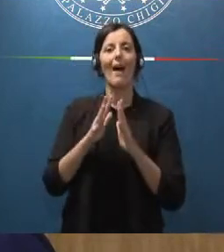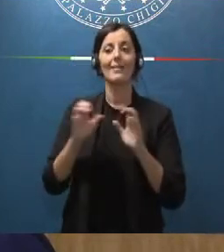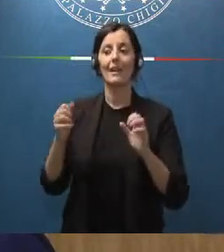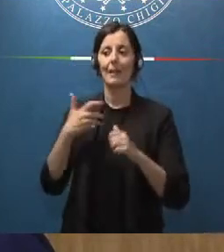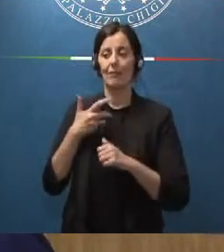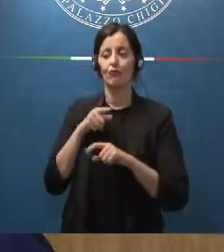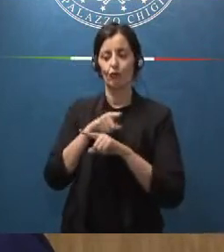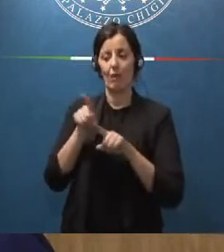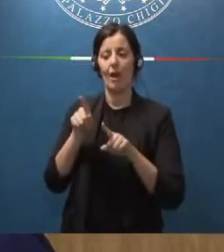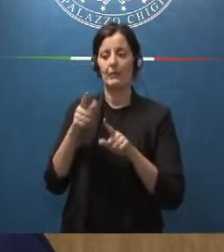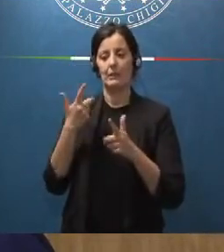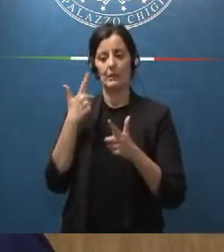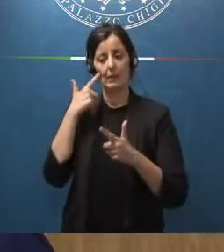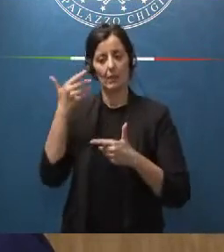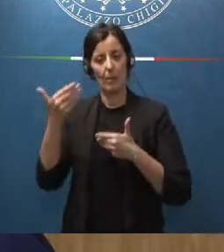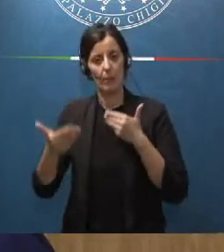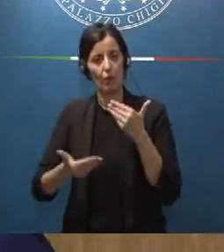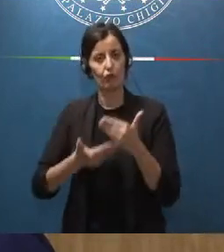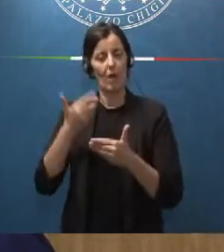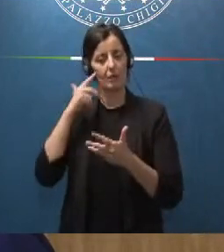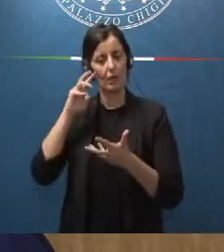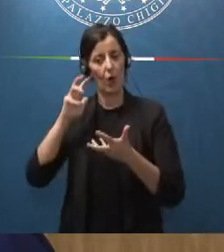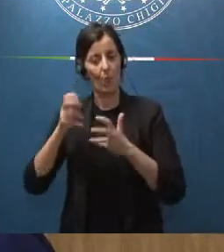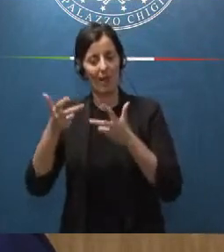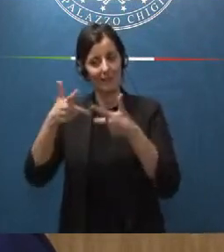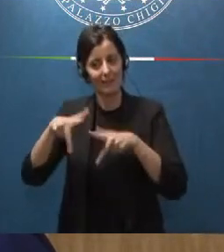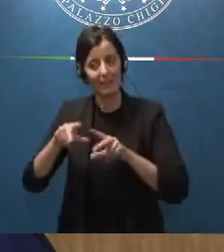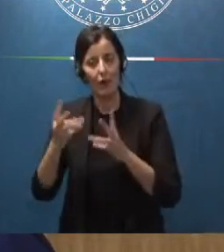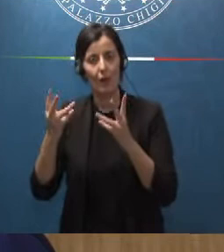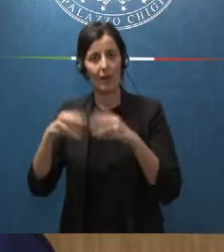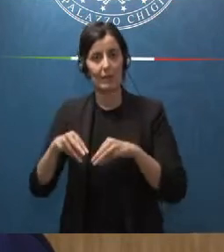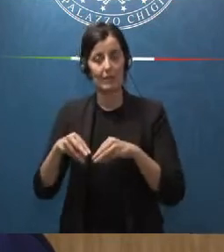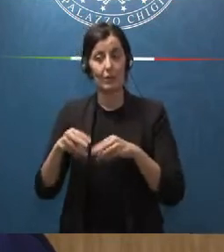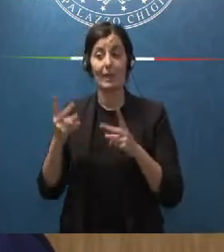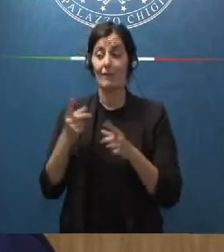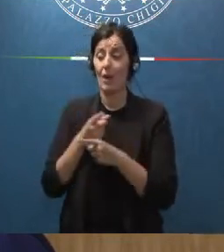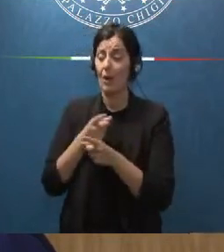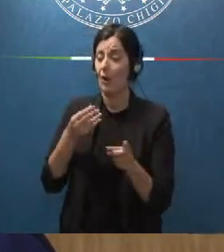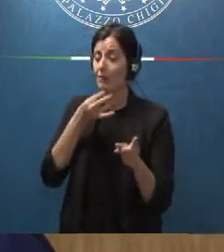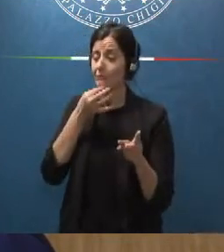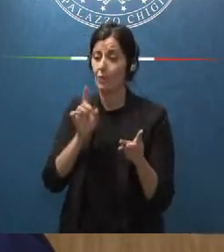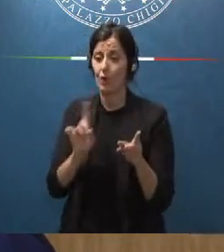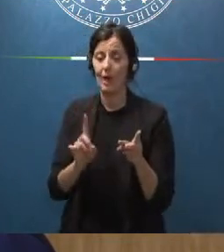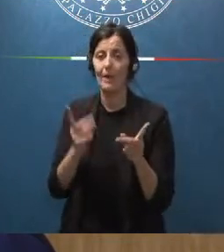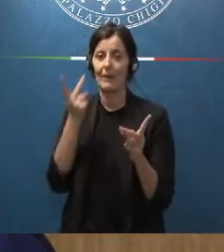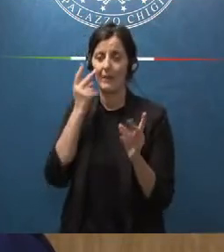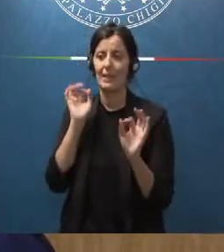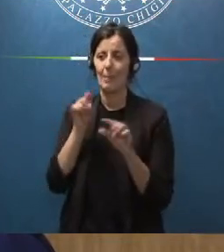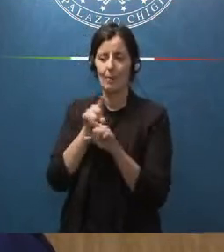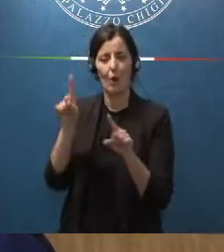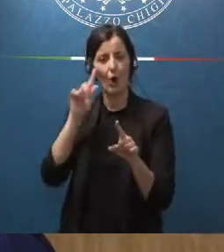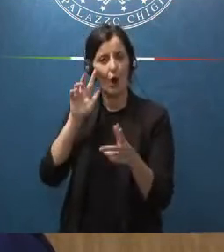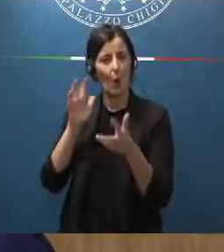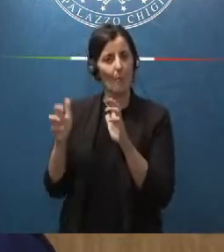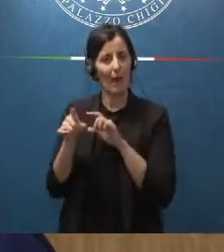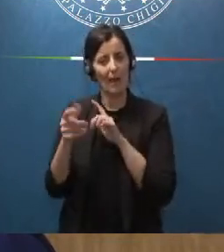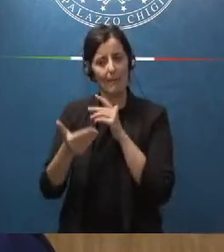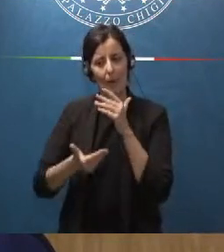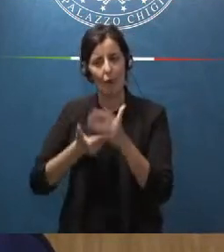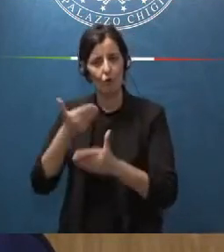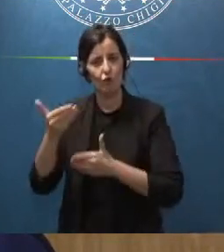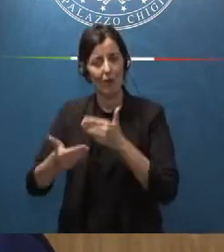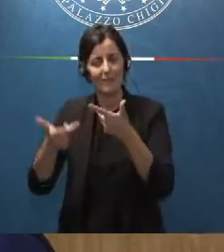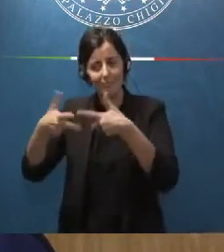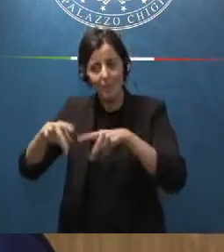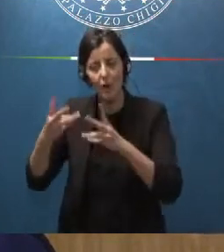complessi processi di riorganizzazione che non sono riuscite proprio data la complessità di questi processi di